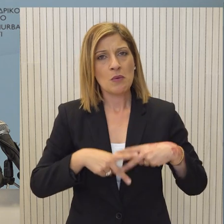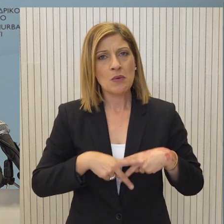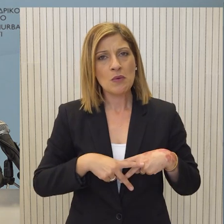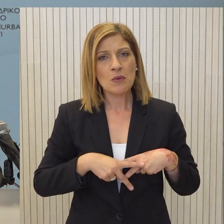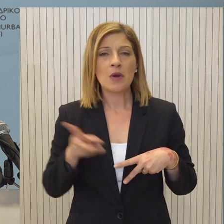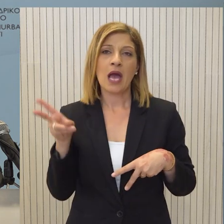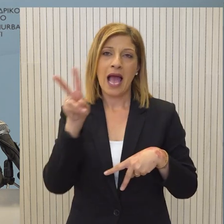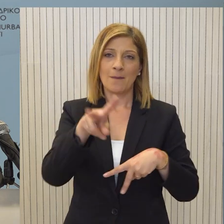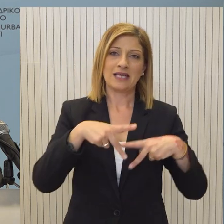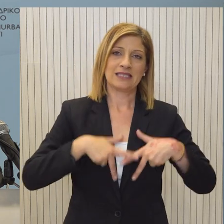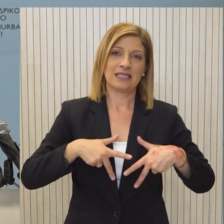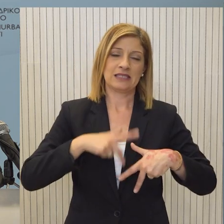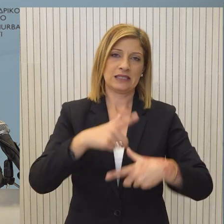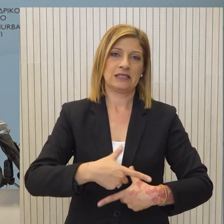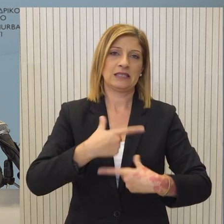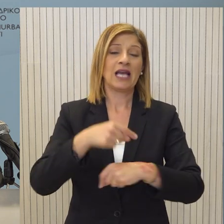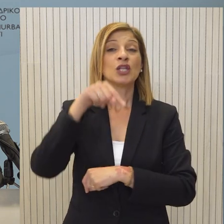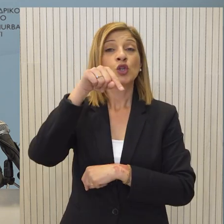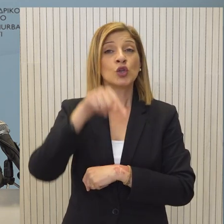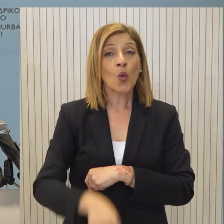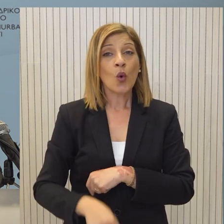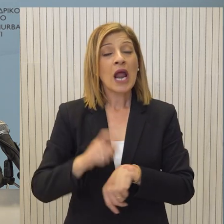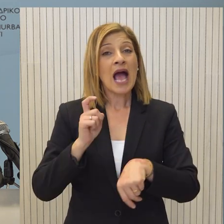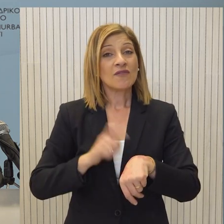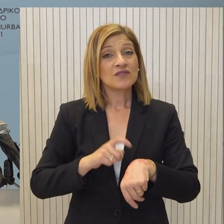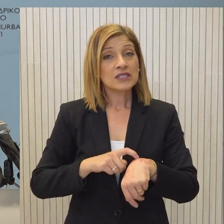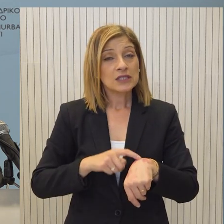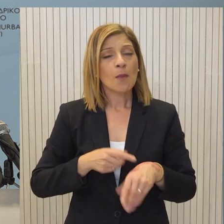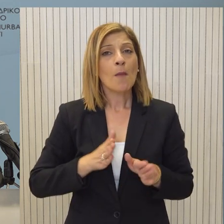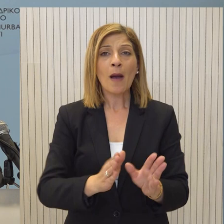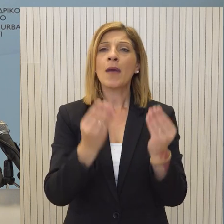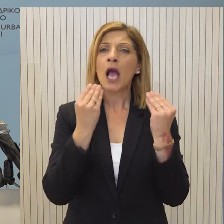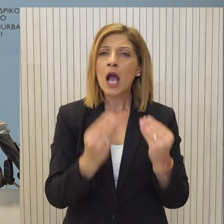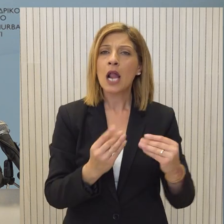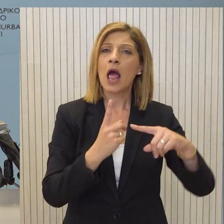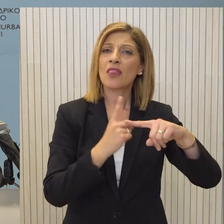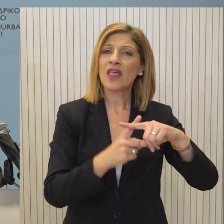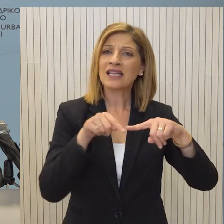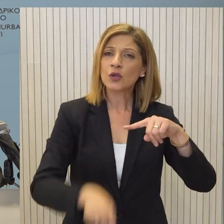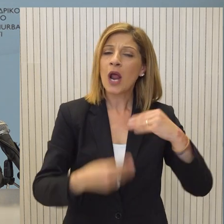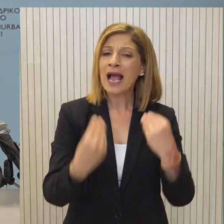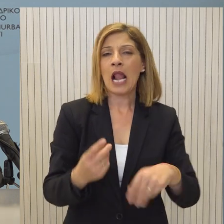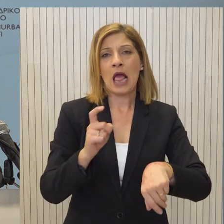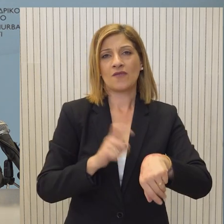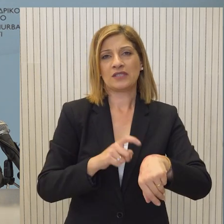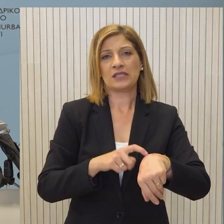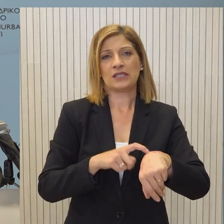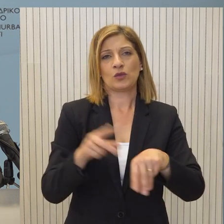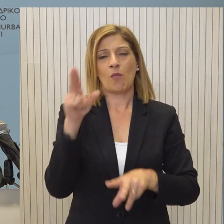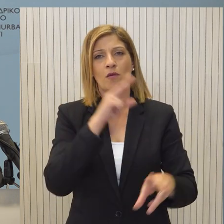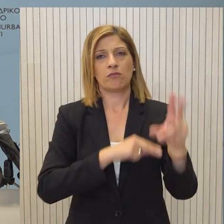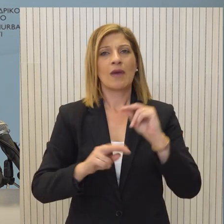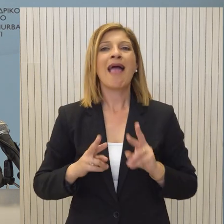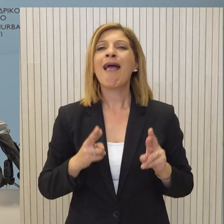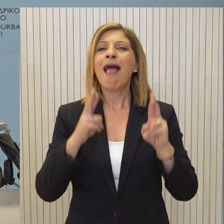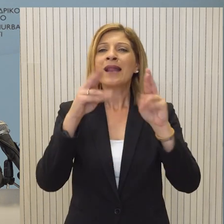Αυτή τη στιγμή βρισκόμαστε σε ένα πολύ καλό σημείο όσον αφορά την πορεία και την εξέλιξη των ενεργειακών